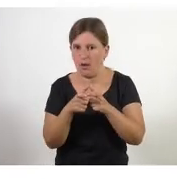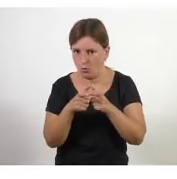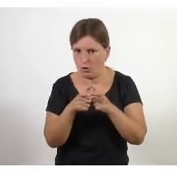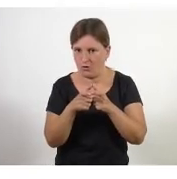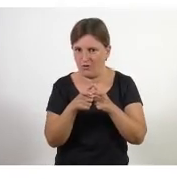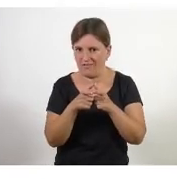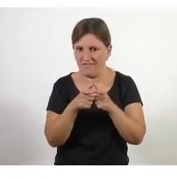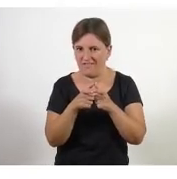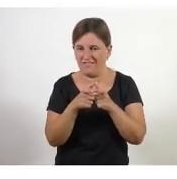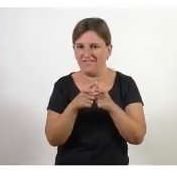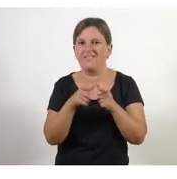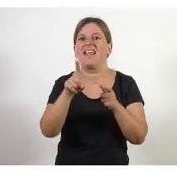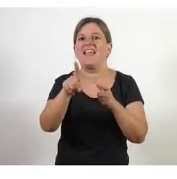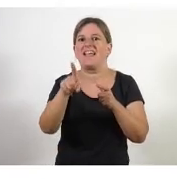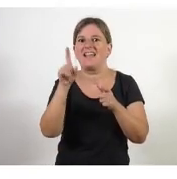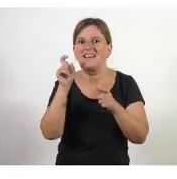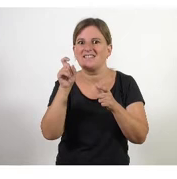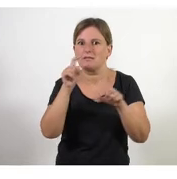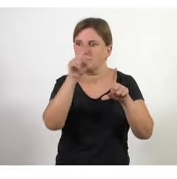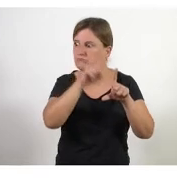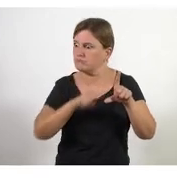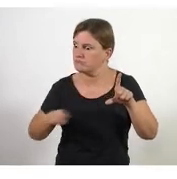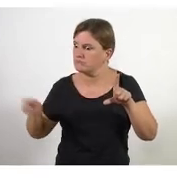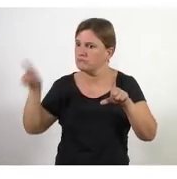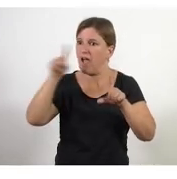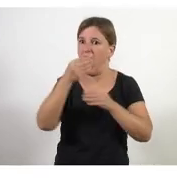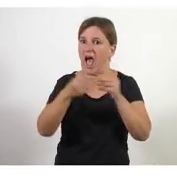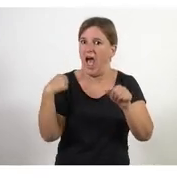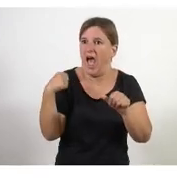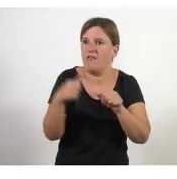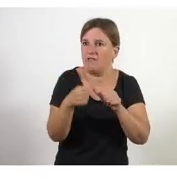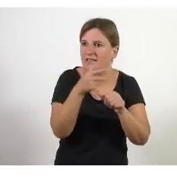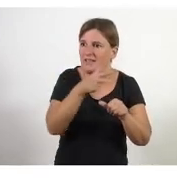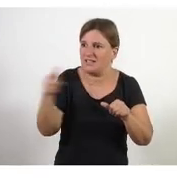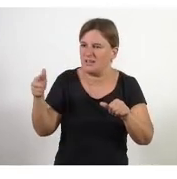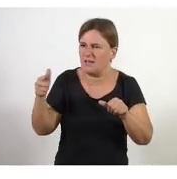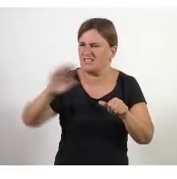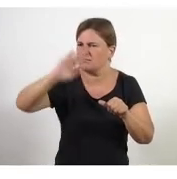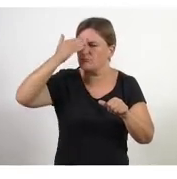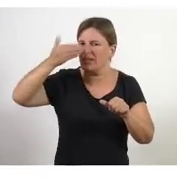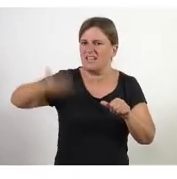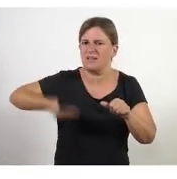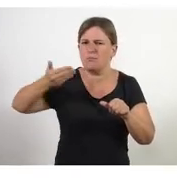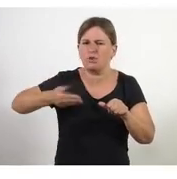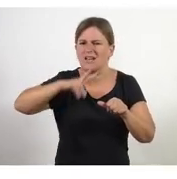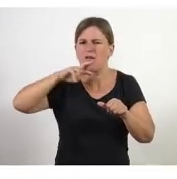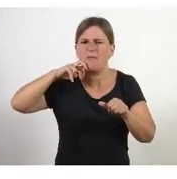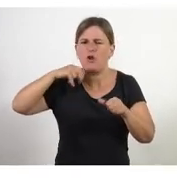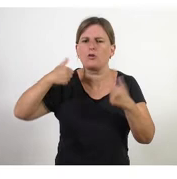i elegeixen allò que és més important pels usuaris allò que aporta més valor